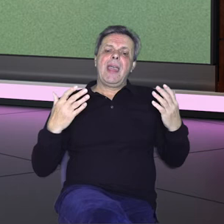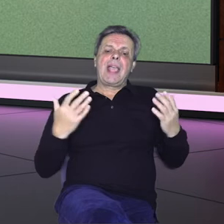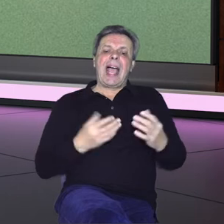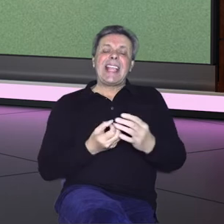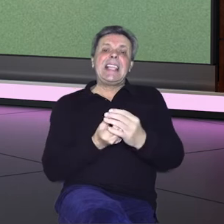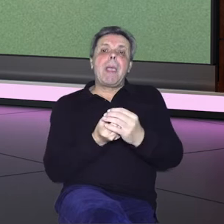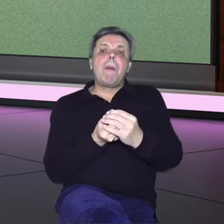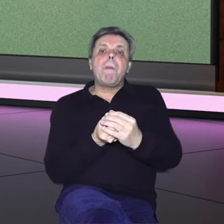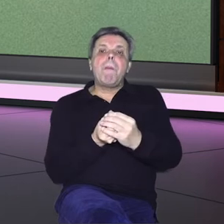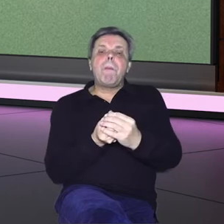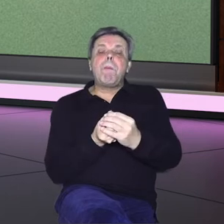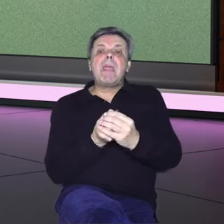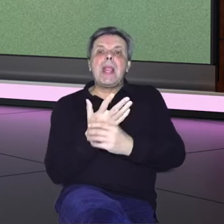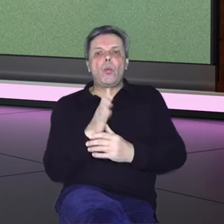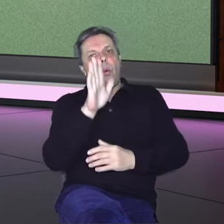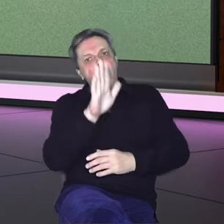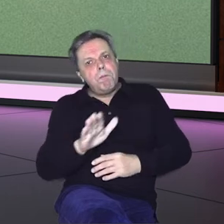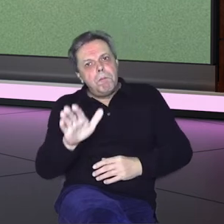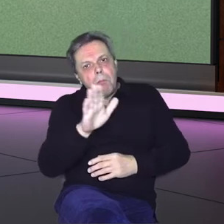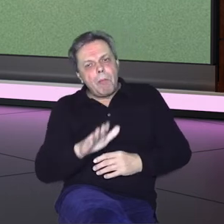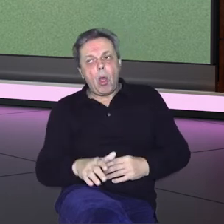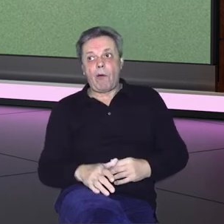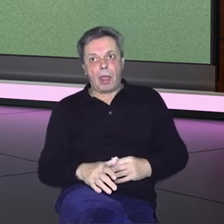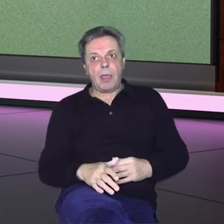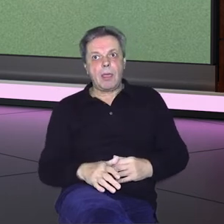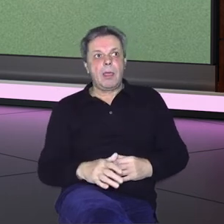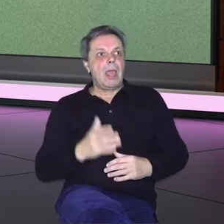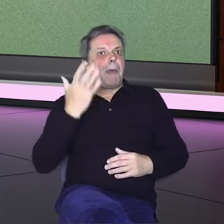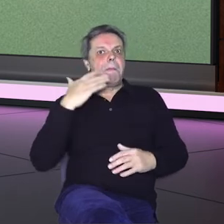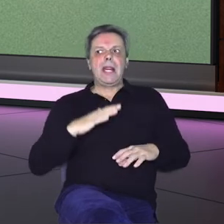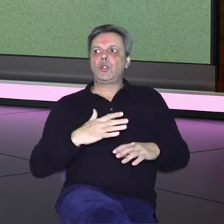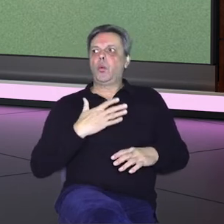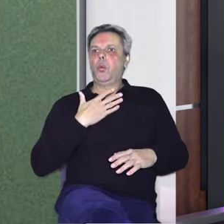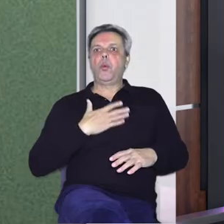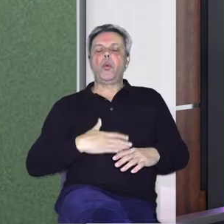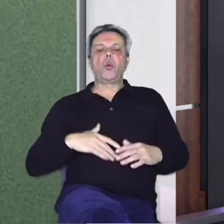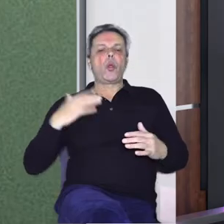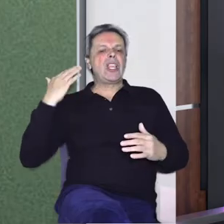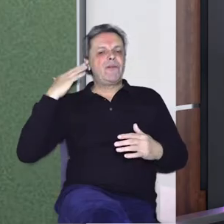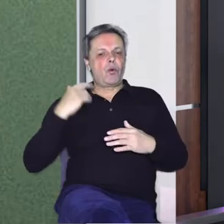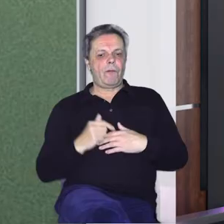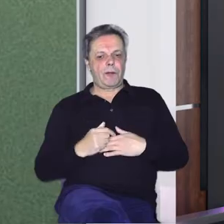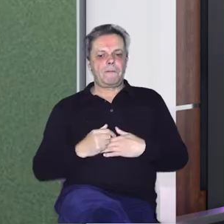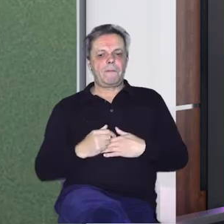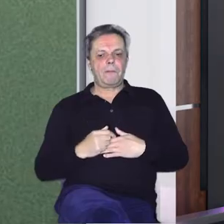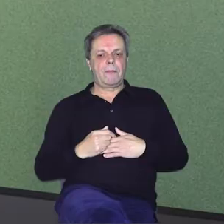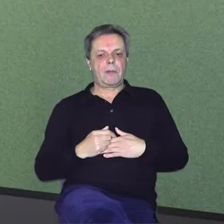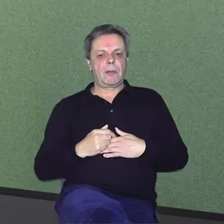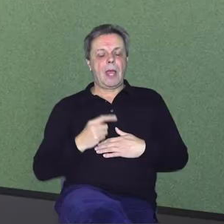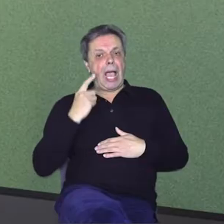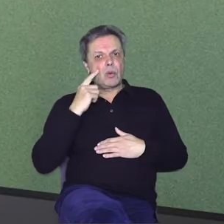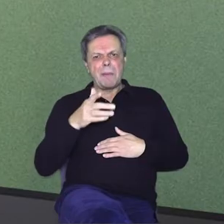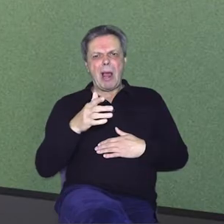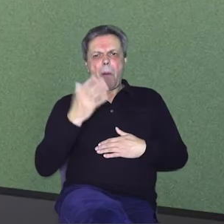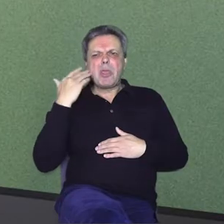biljku pomilovao ili si tepao, bili su ugodni zvukovi. Evo tebi kao glazbeniku. Vjerujem, vjerujem si malo